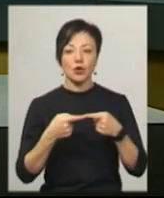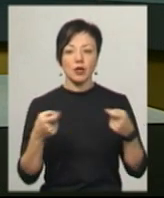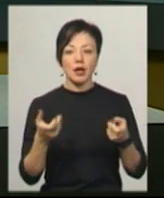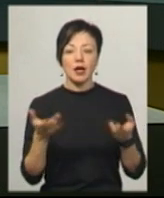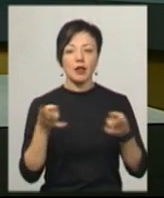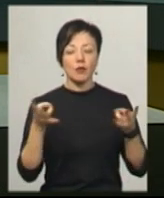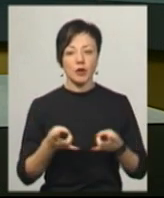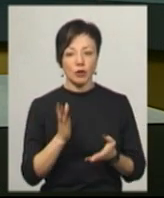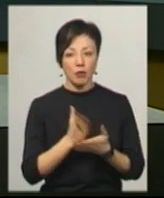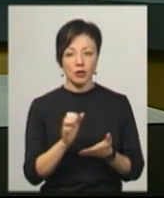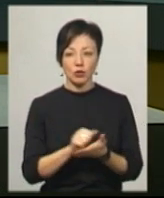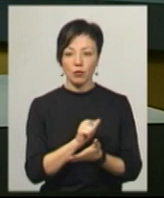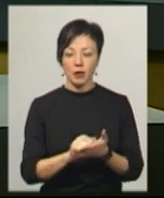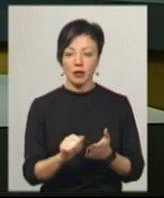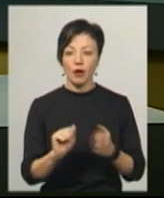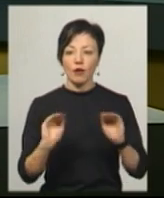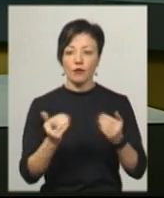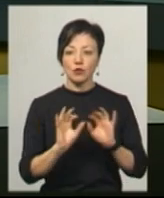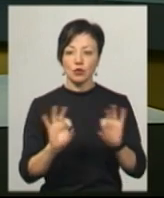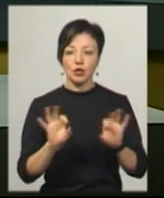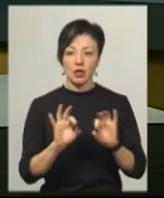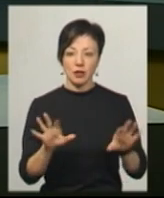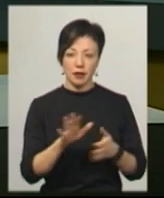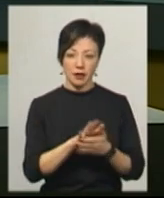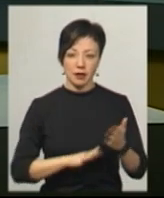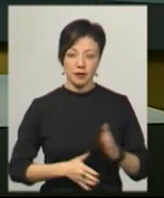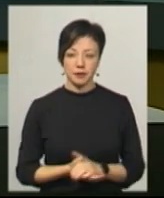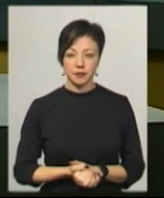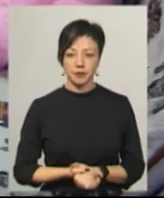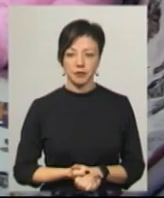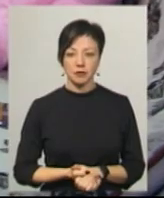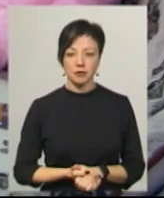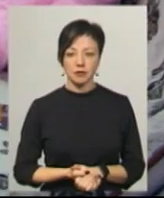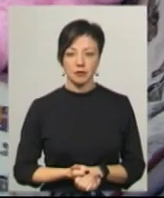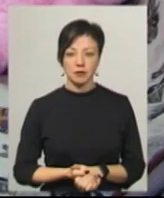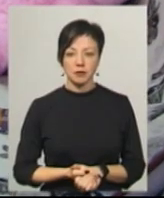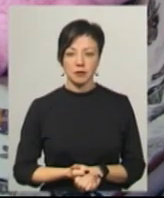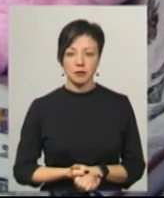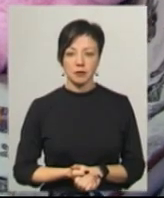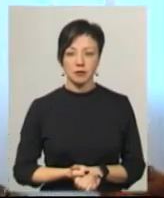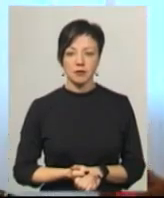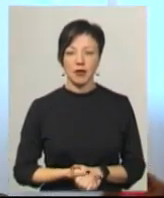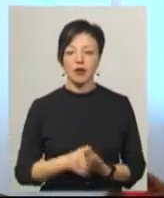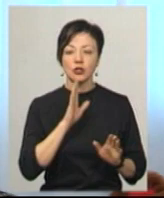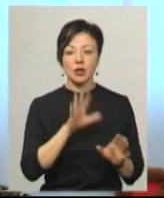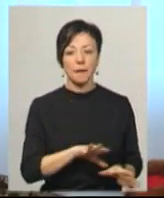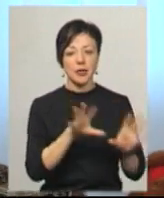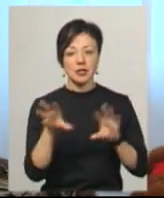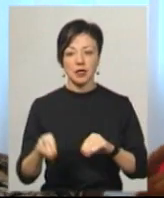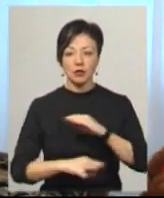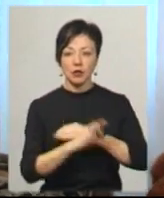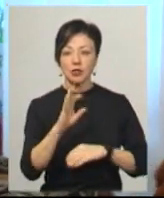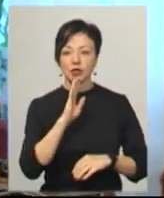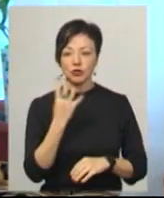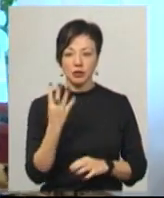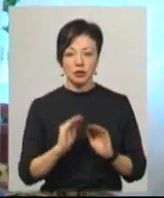та які необхідно мати документи – у сюжеті Анастасії Збродової. Яна Смірнова – переселенка зі Сходу, жінка з